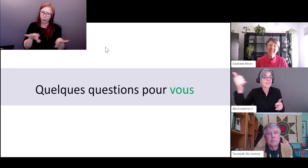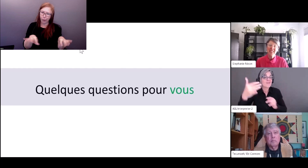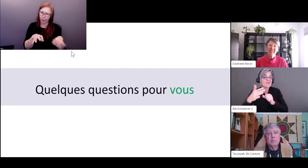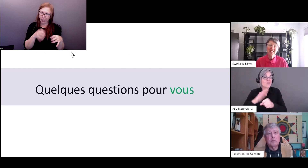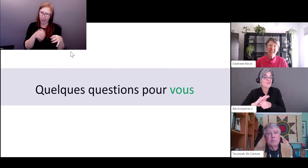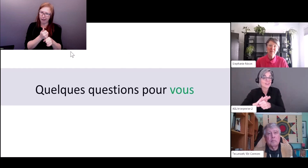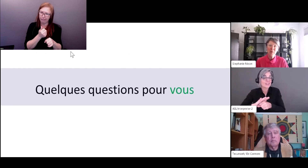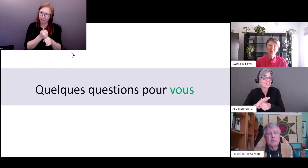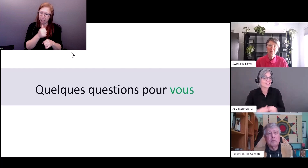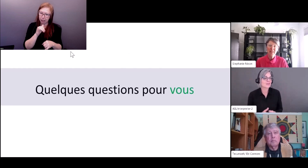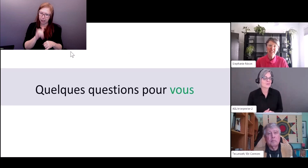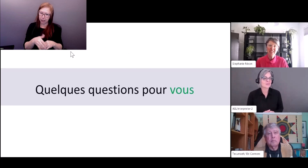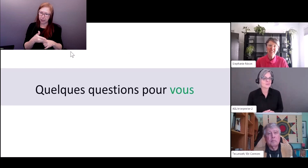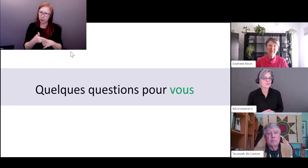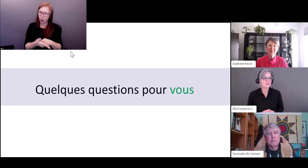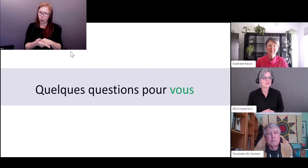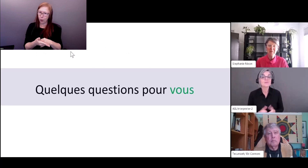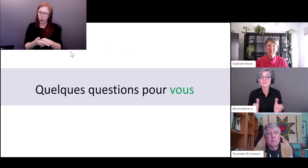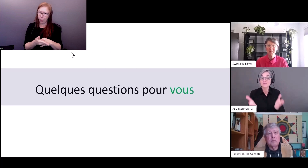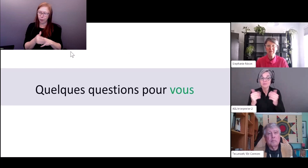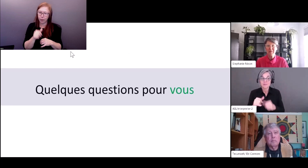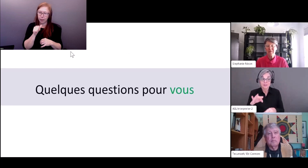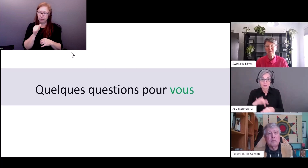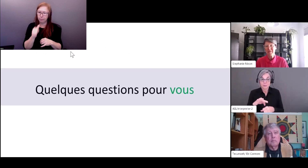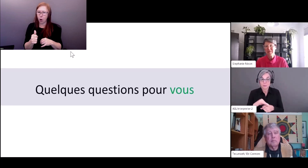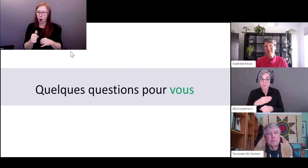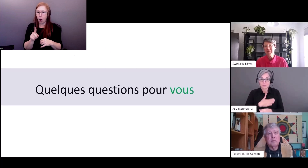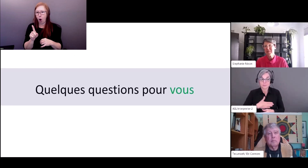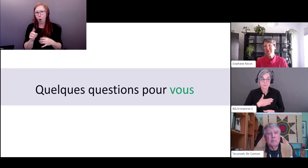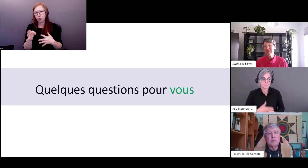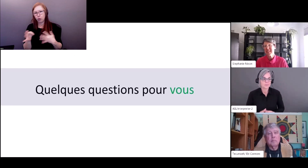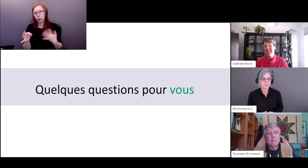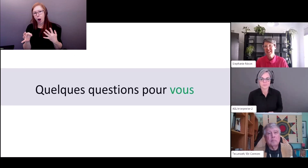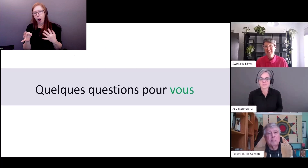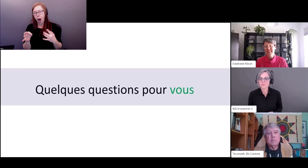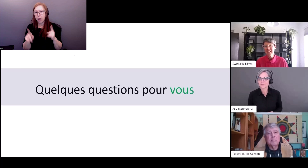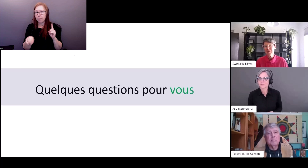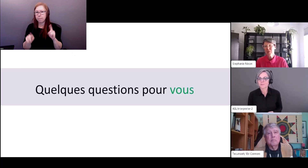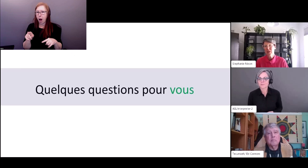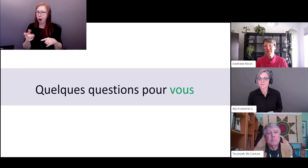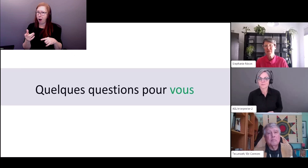viennent aussi de dehors de ces bassins versants